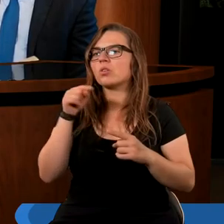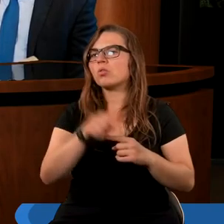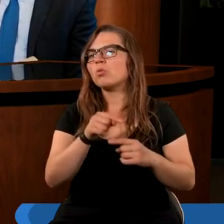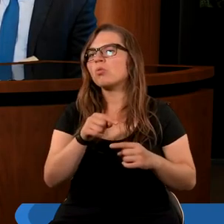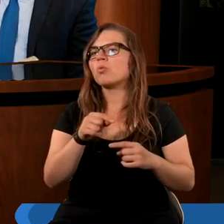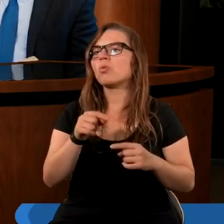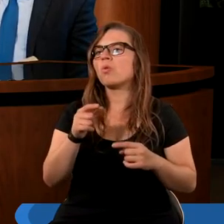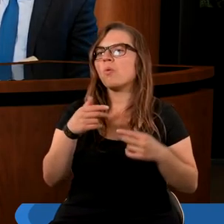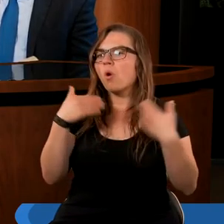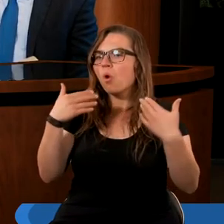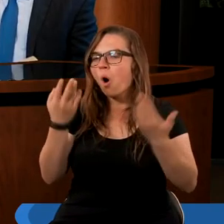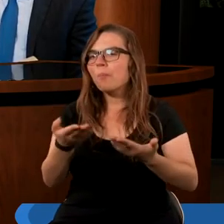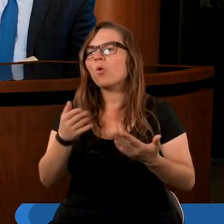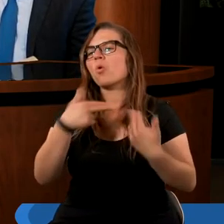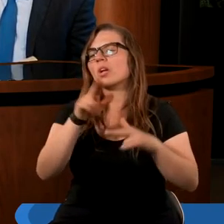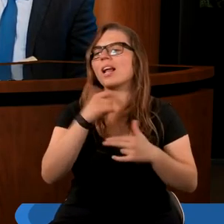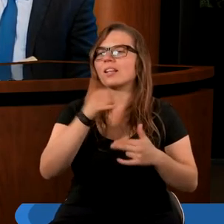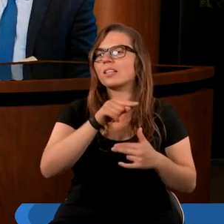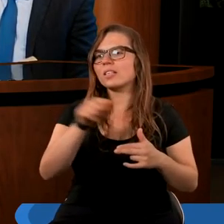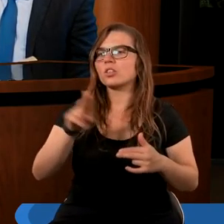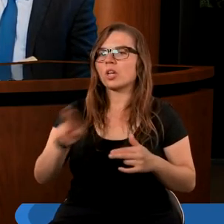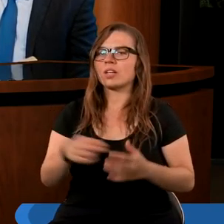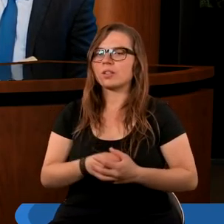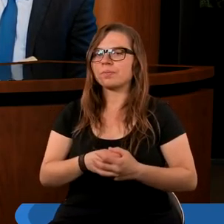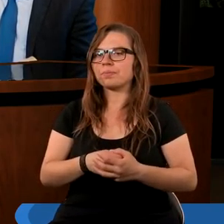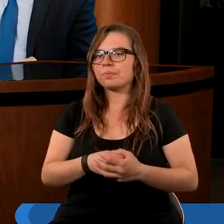Tutaj natomiast czytamy pokłoń mi się, bo jak nie, to zabiorę Ci wszystko.